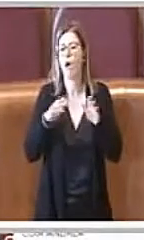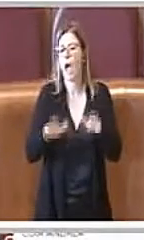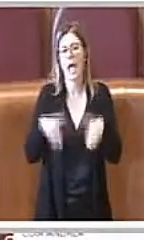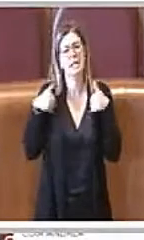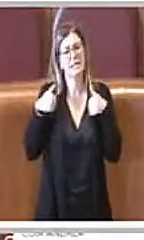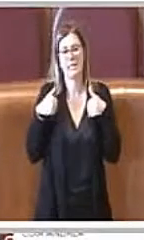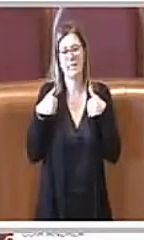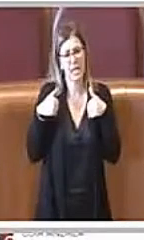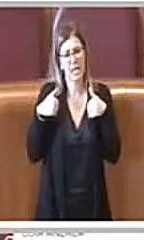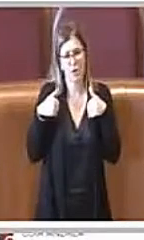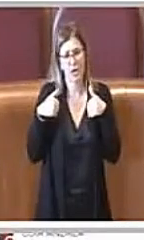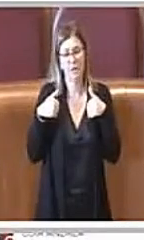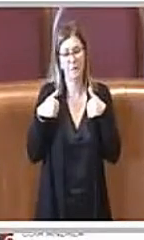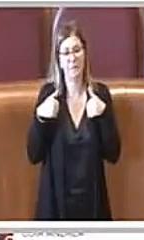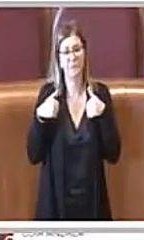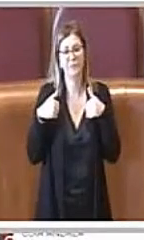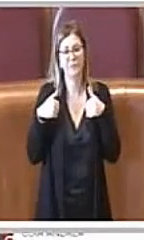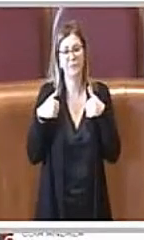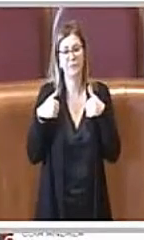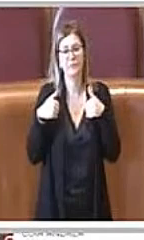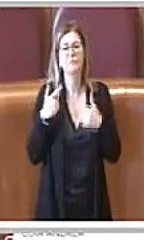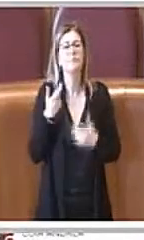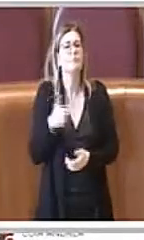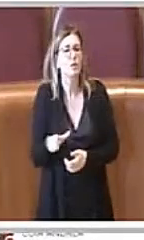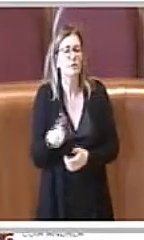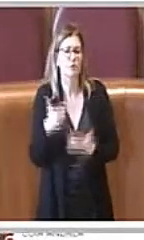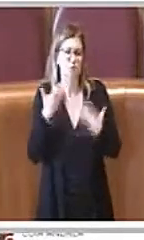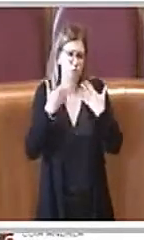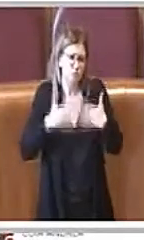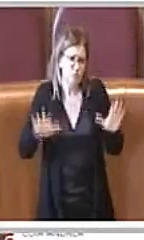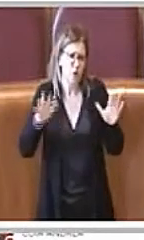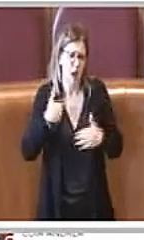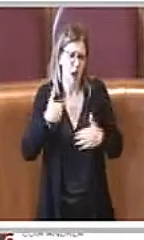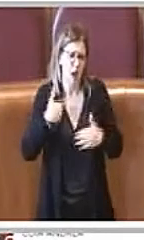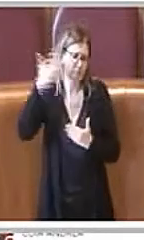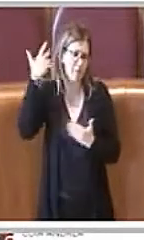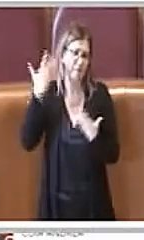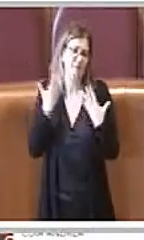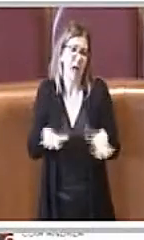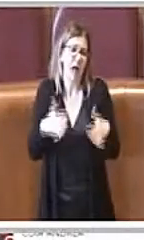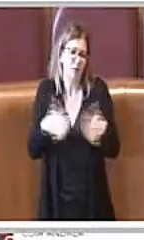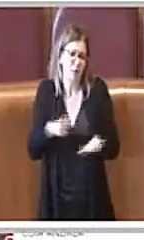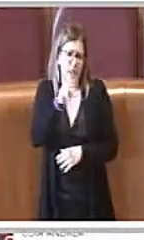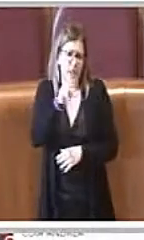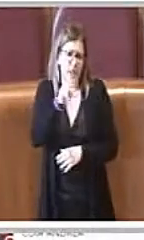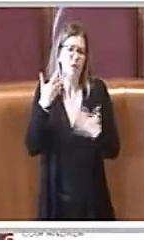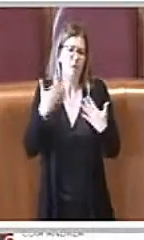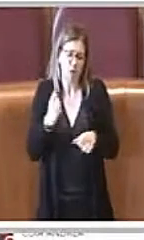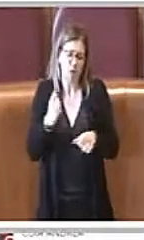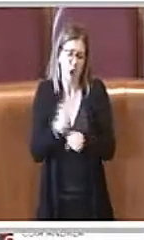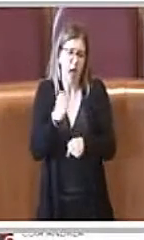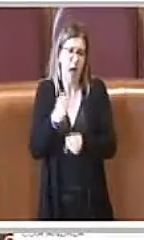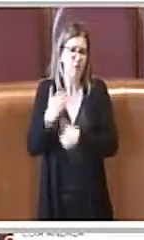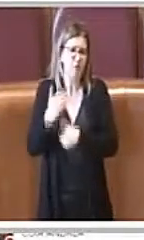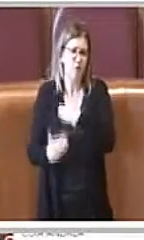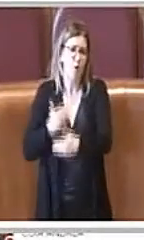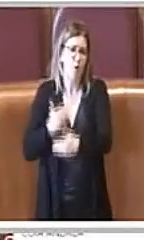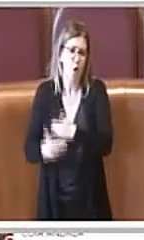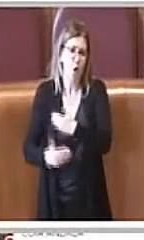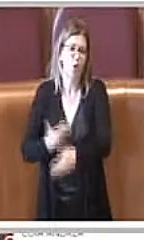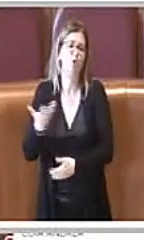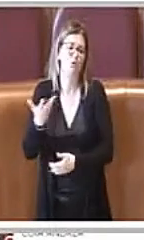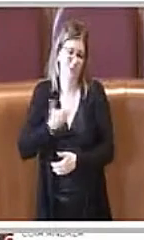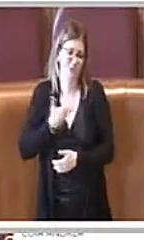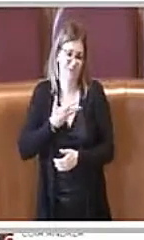stiamo dicendo delle cose che noi abbiamo già detto e sono già secondo me in corso e questo diciamo in questi